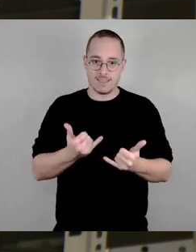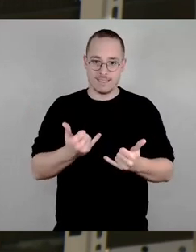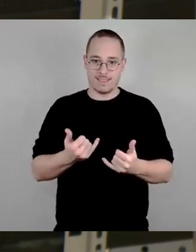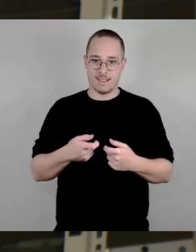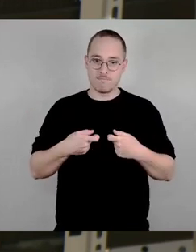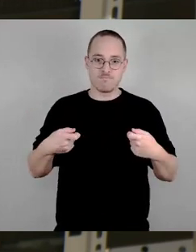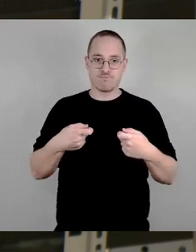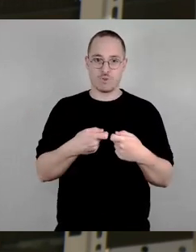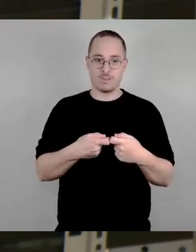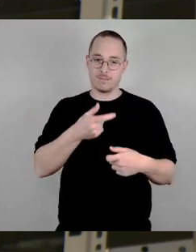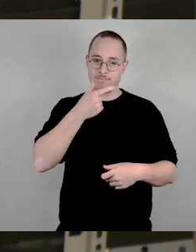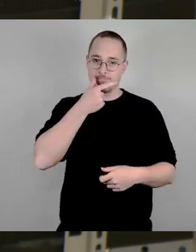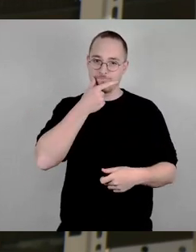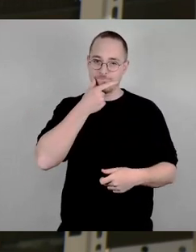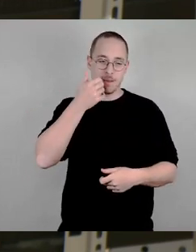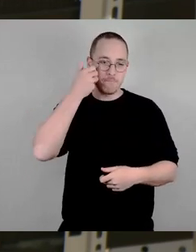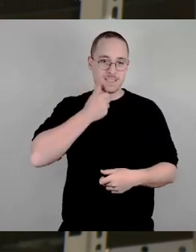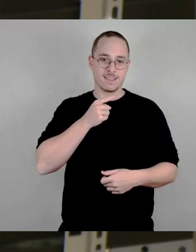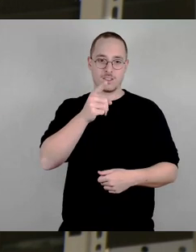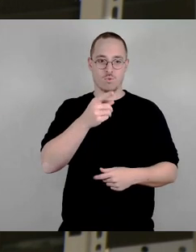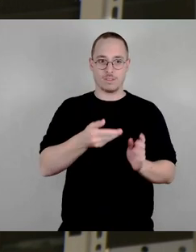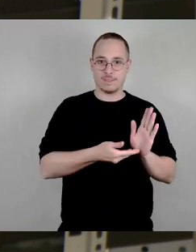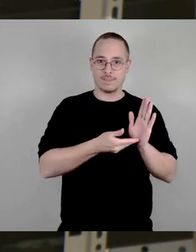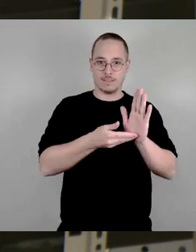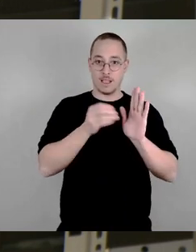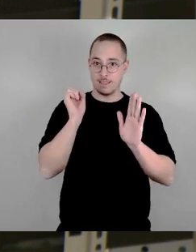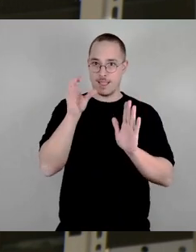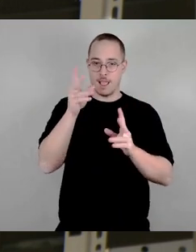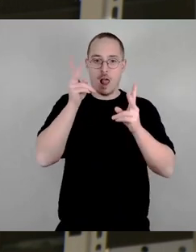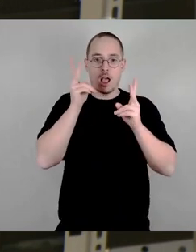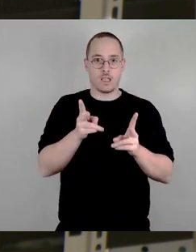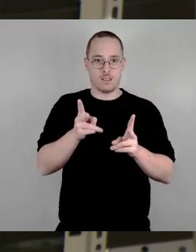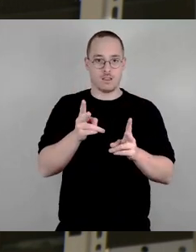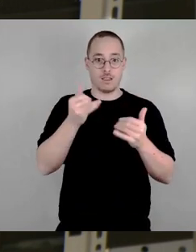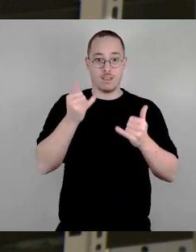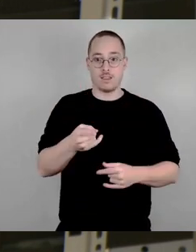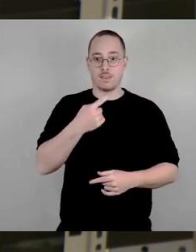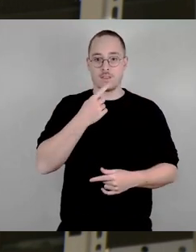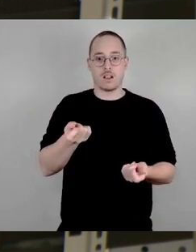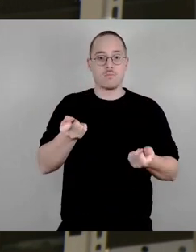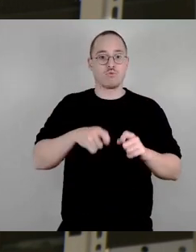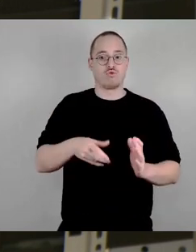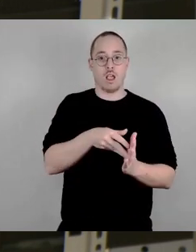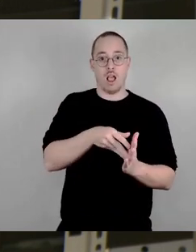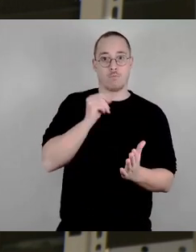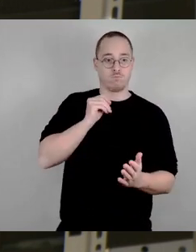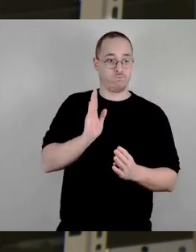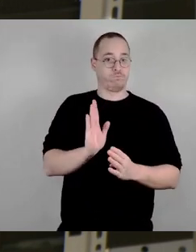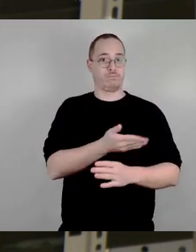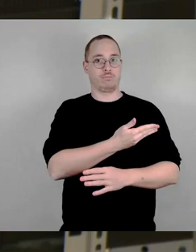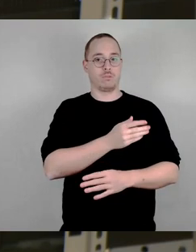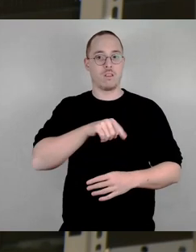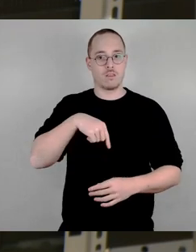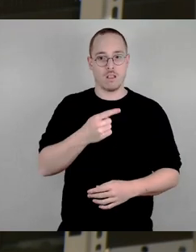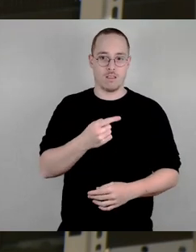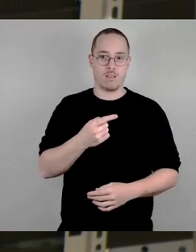hingegen sendet nicht nur das Falsch-Signal nach außen, sondern trifft auch die falschen Leute. Kommen Sie bitte zum